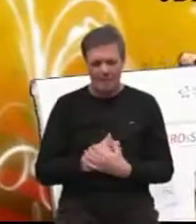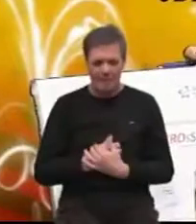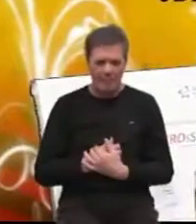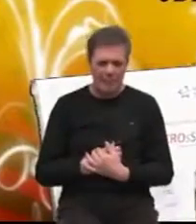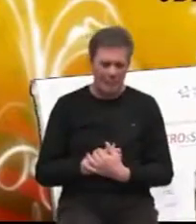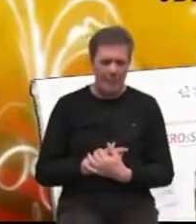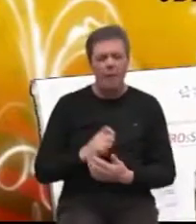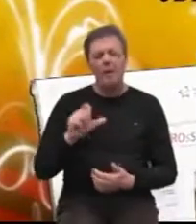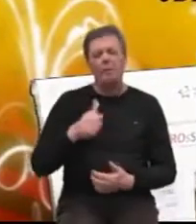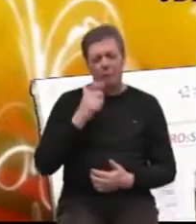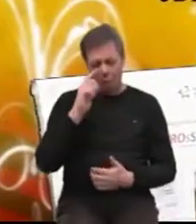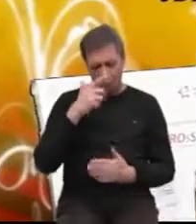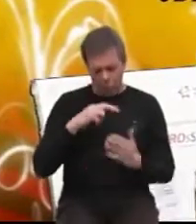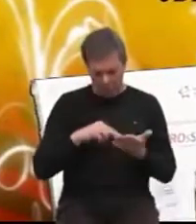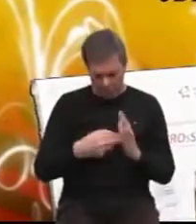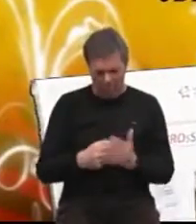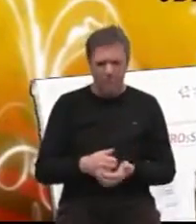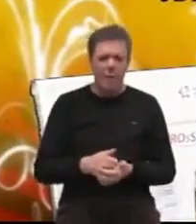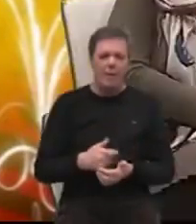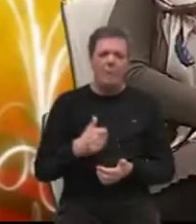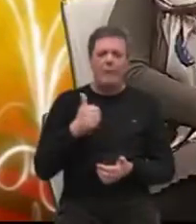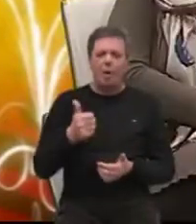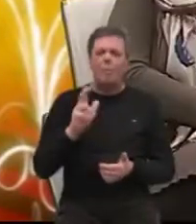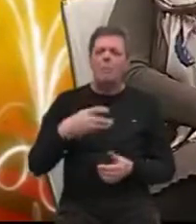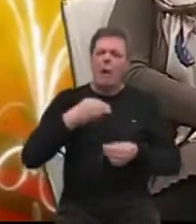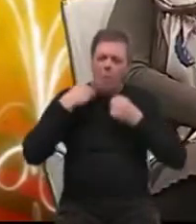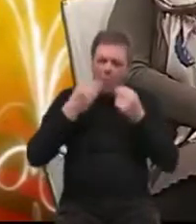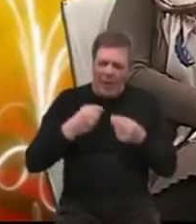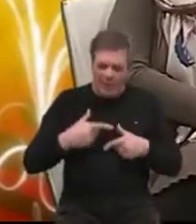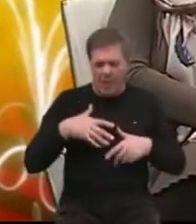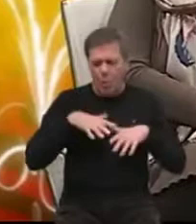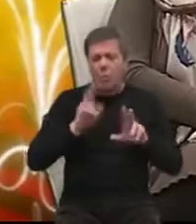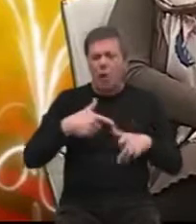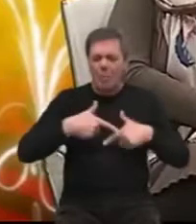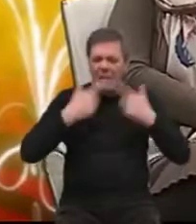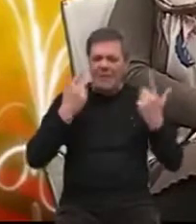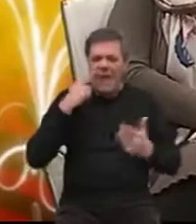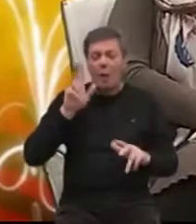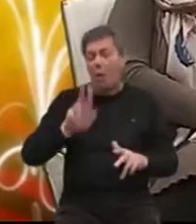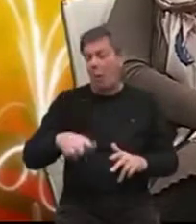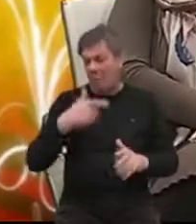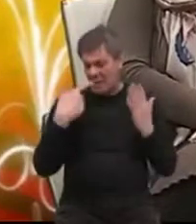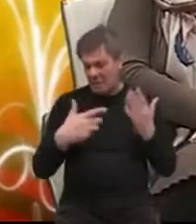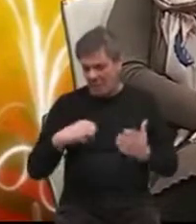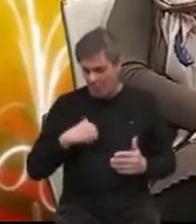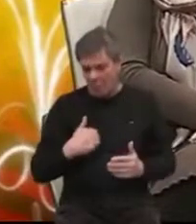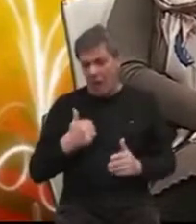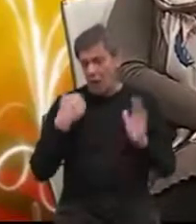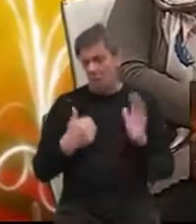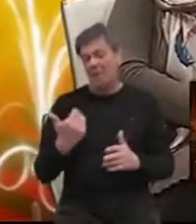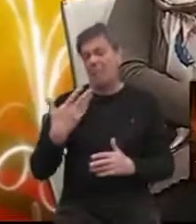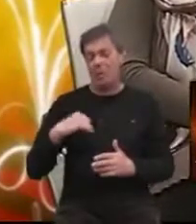To je drugi problem. Znači, imamo prvo problem to da mi moramo objasniti i da ljudi moraju biti svjesni da ako neko ima 70 godina ili 65